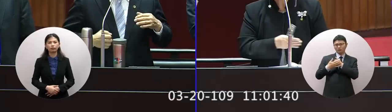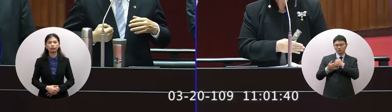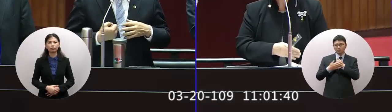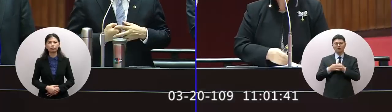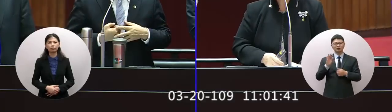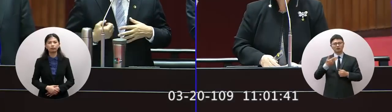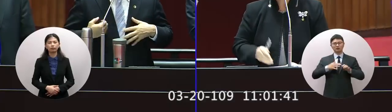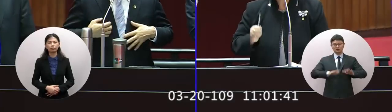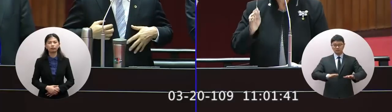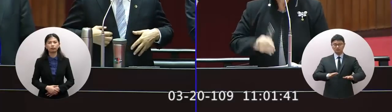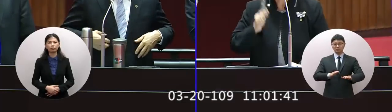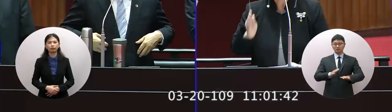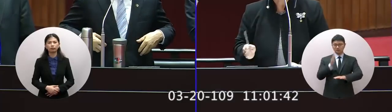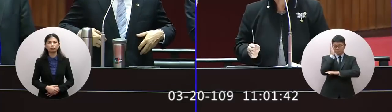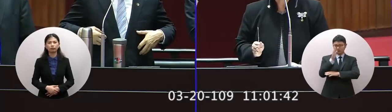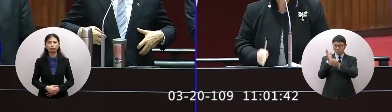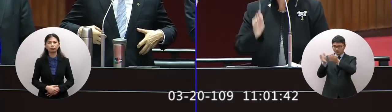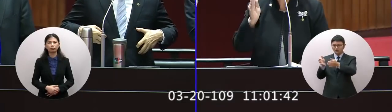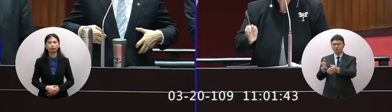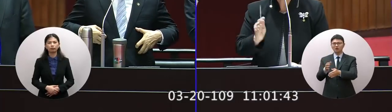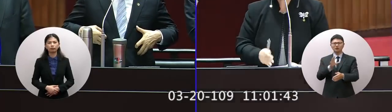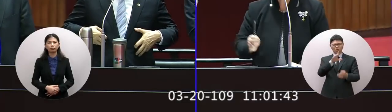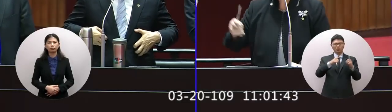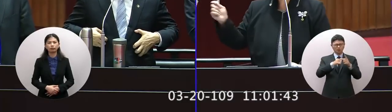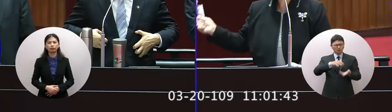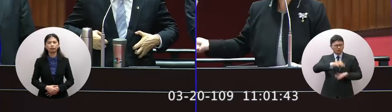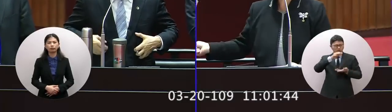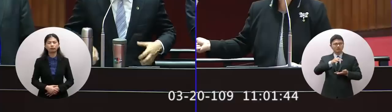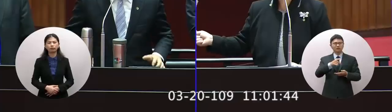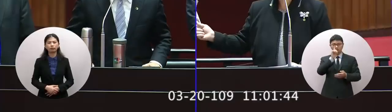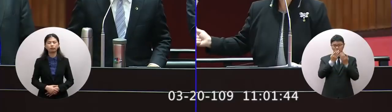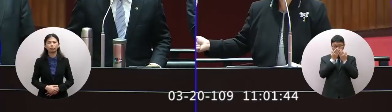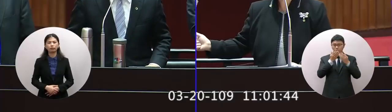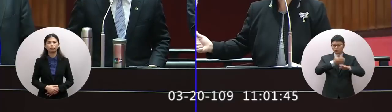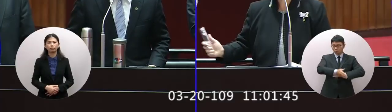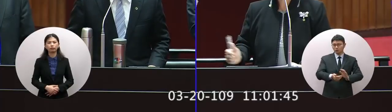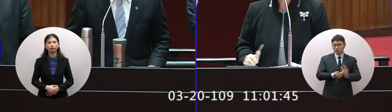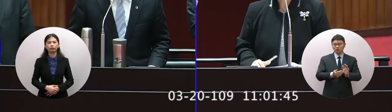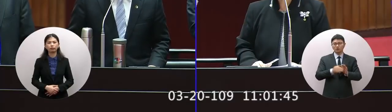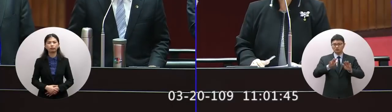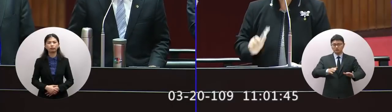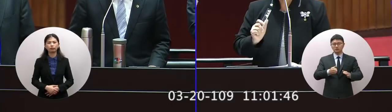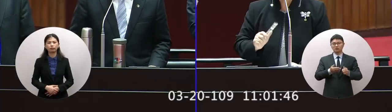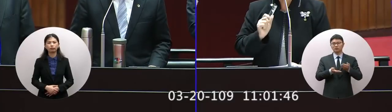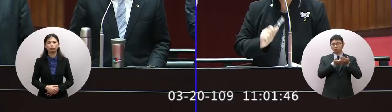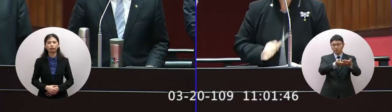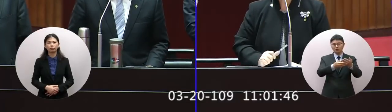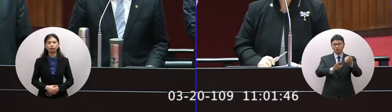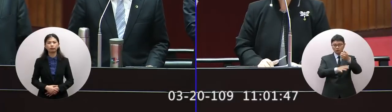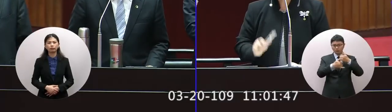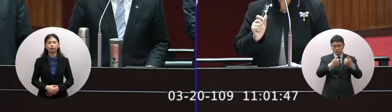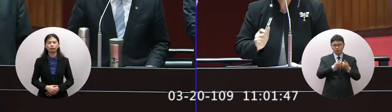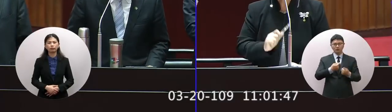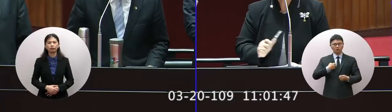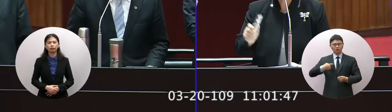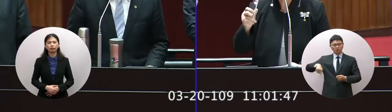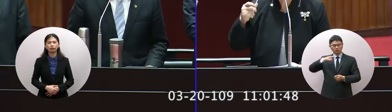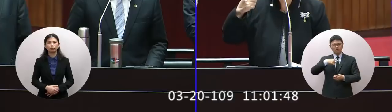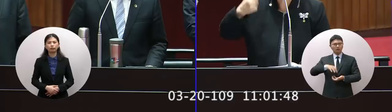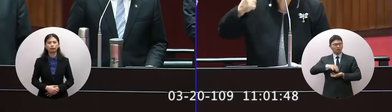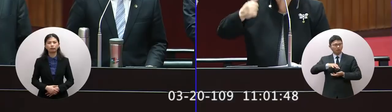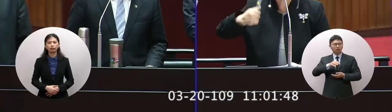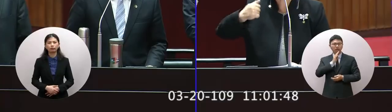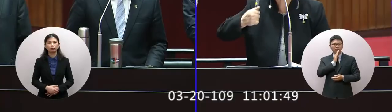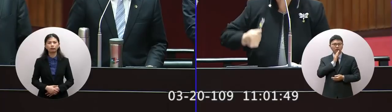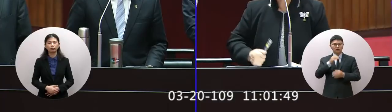向一個手說要這樣是有人提案 也意圖通過進入委員會了我們很擔心每一個台商